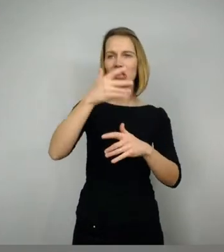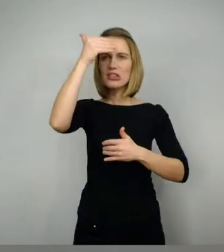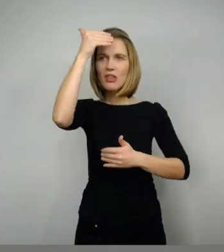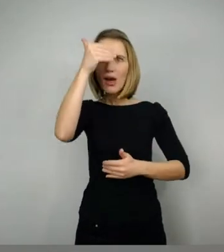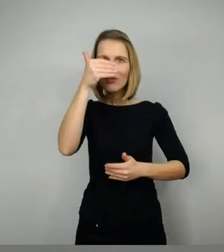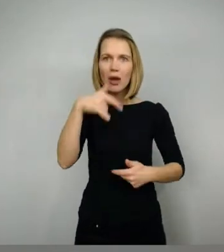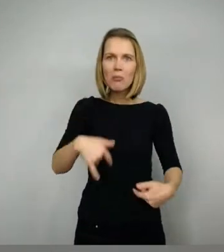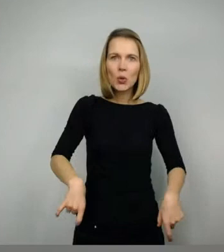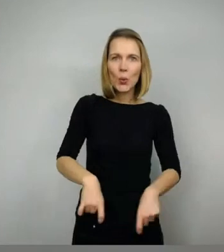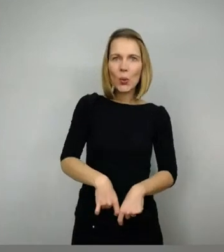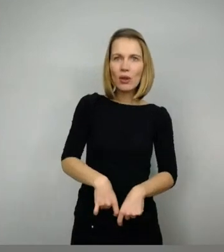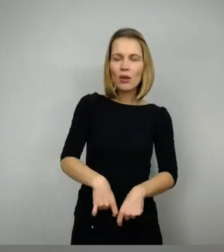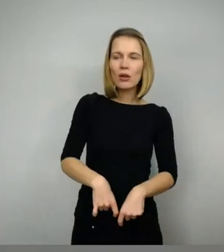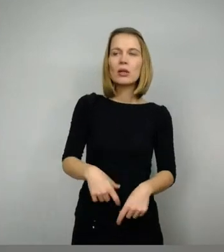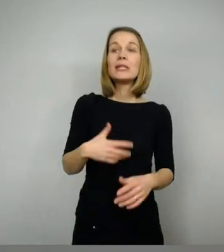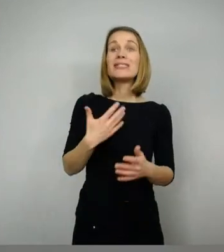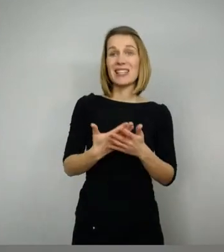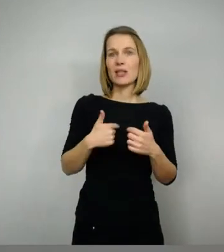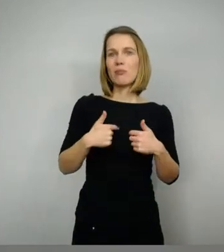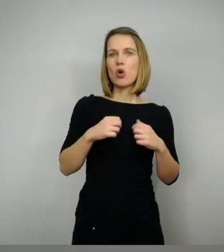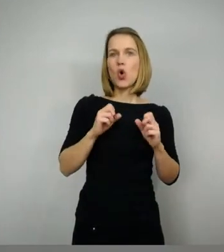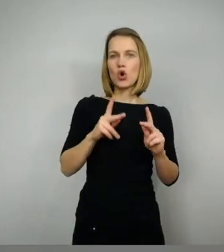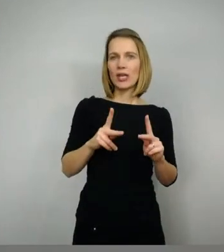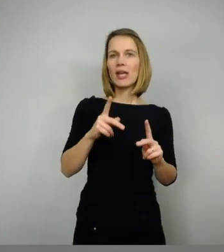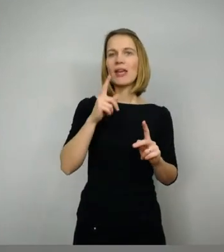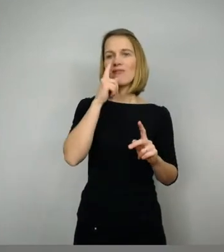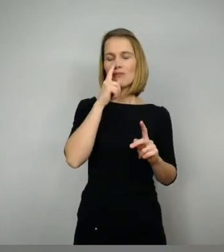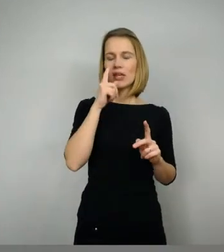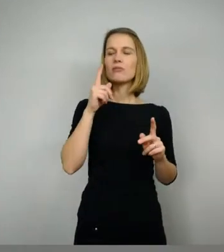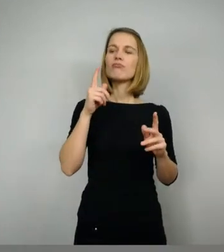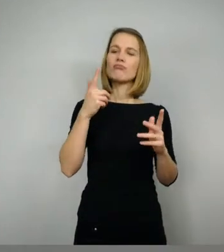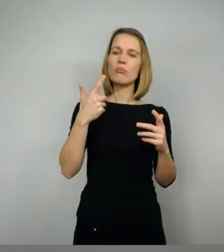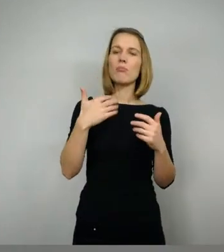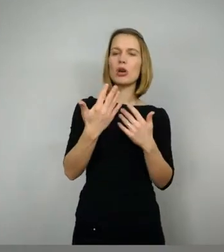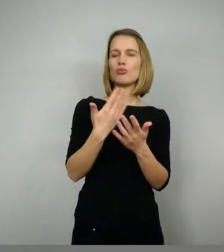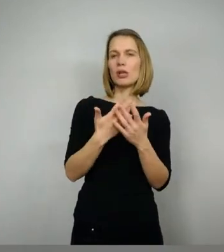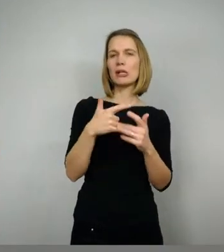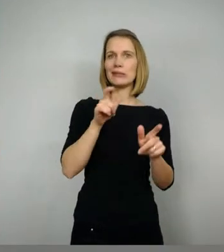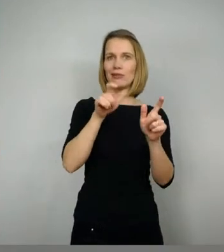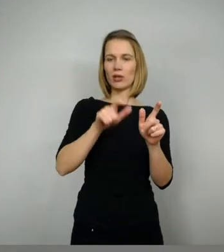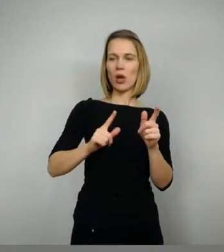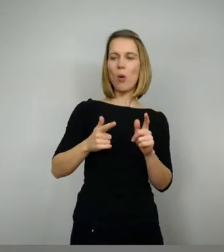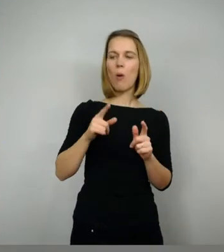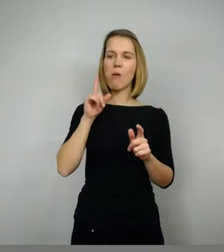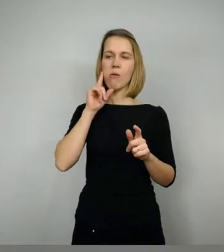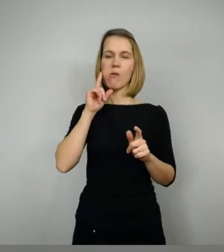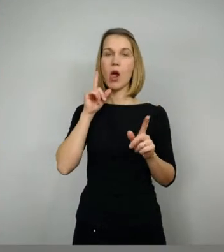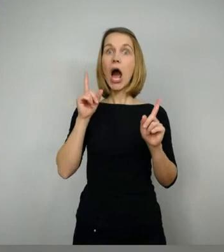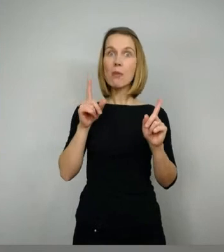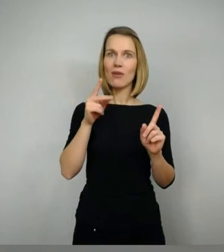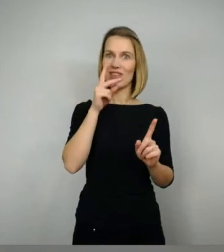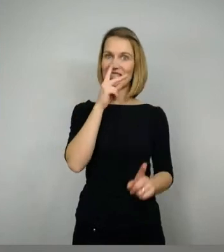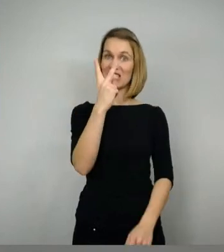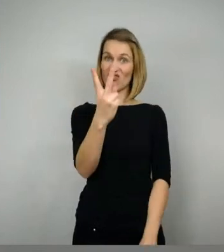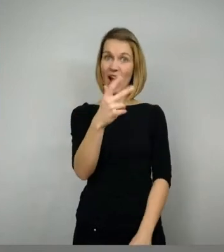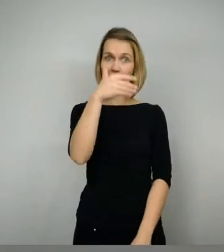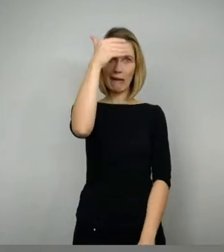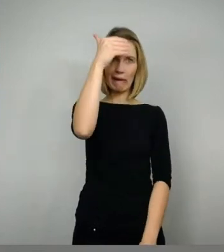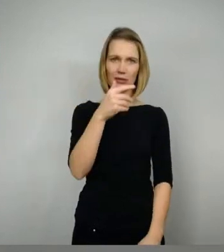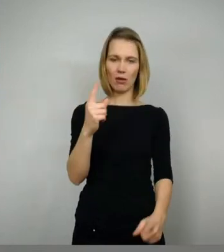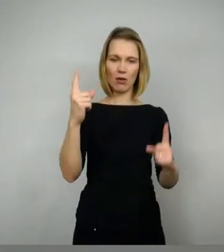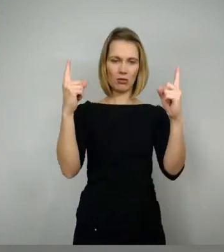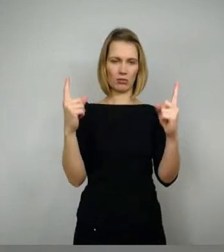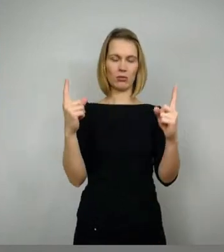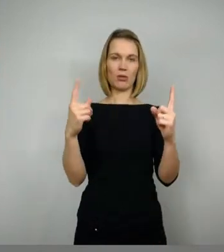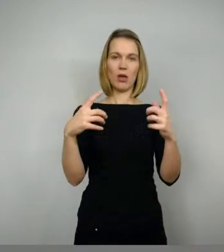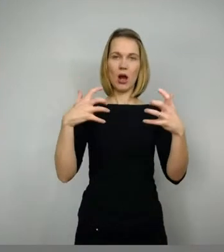zu Tricks greift. Aber eben im Kampf von Ritter zu Ritter wäre das nicht in Ordnung. Genau. Genau, also auch